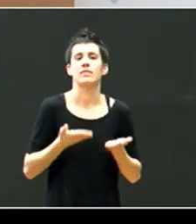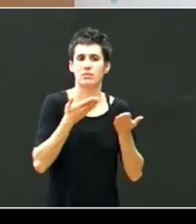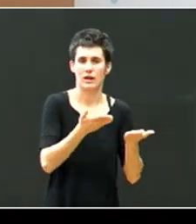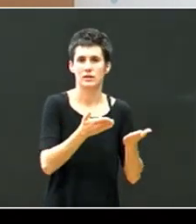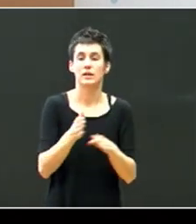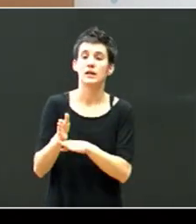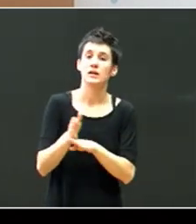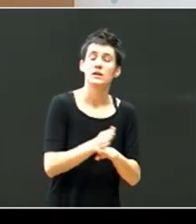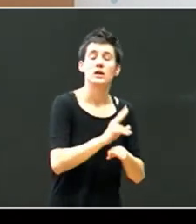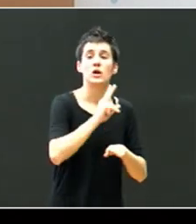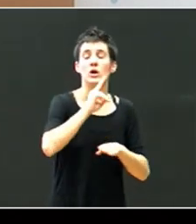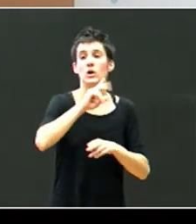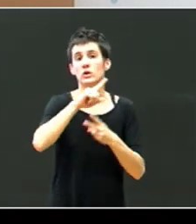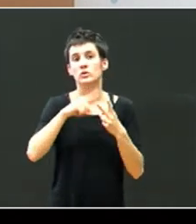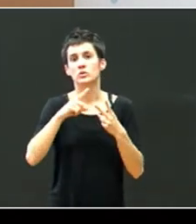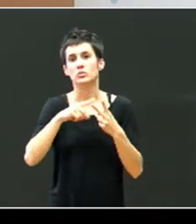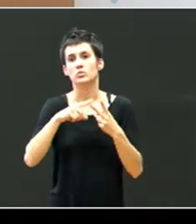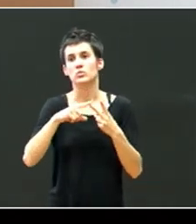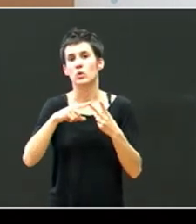kondizioa. Nola lan du?